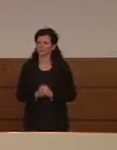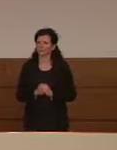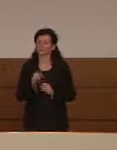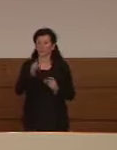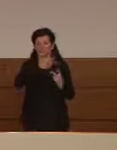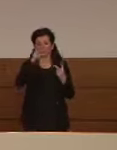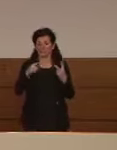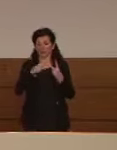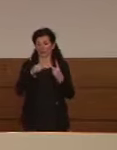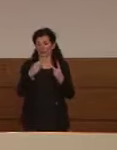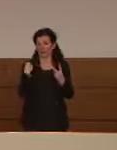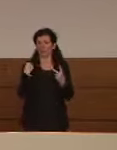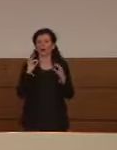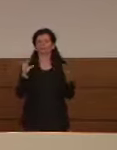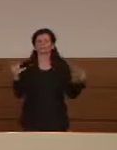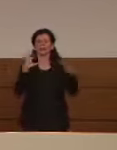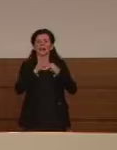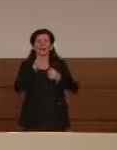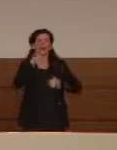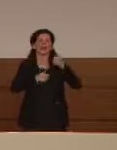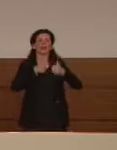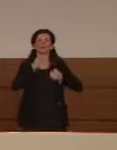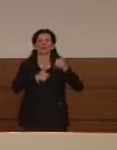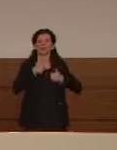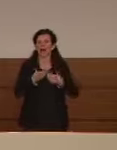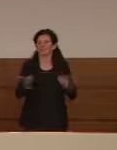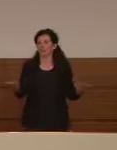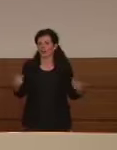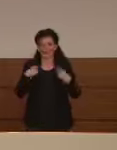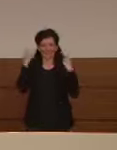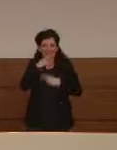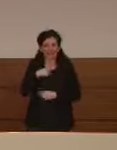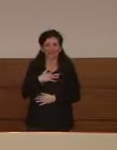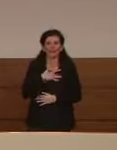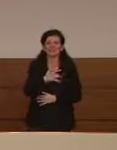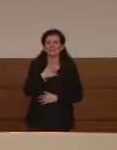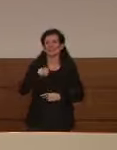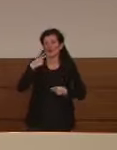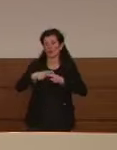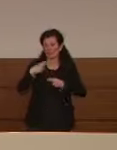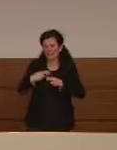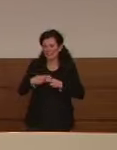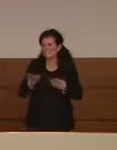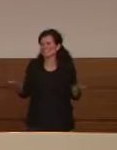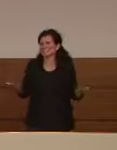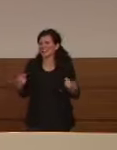sul campionato questa io da romanista vorrei dire tutto a monte perché